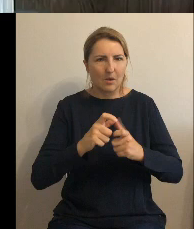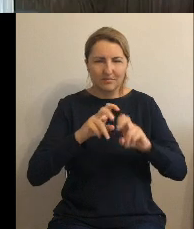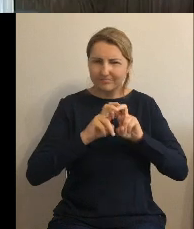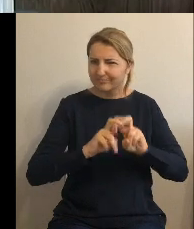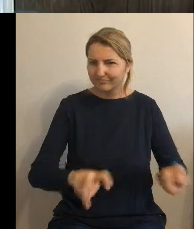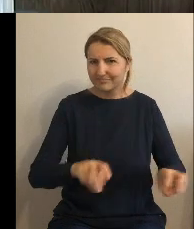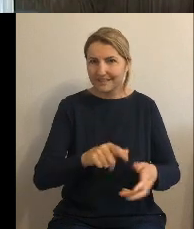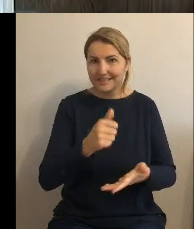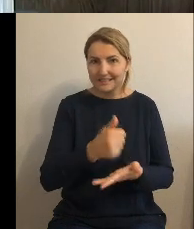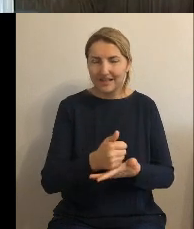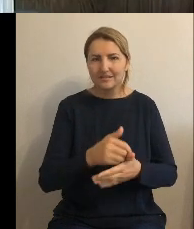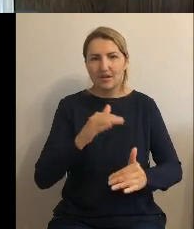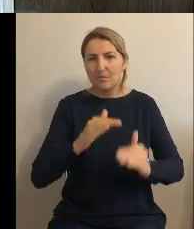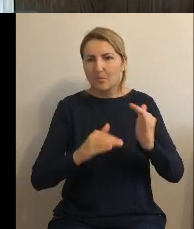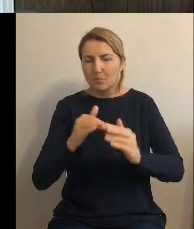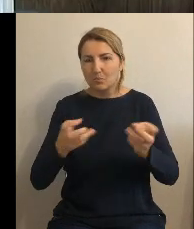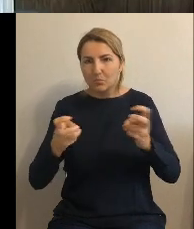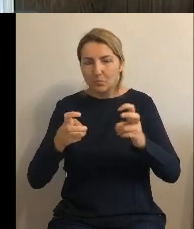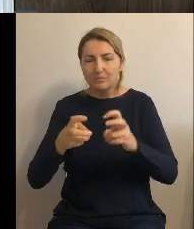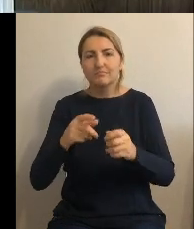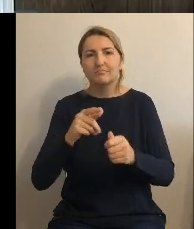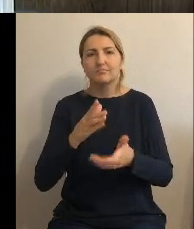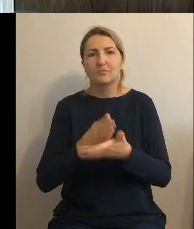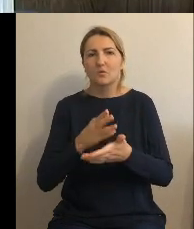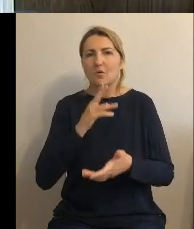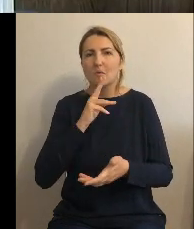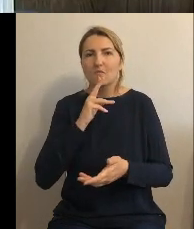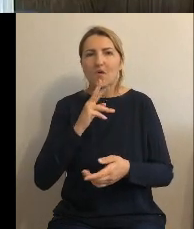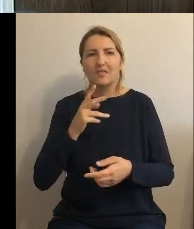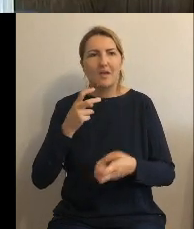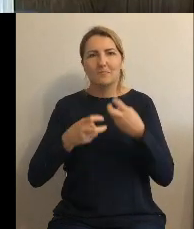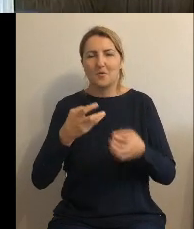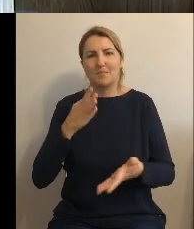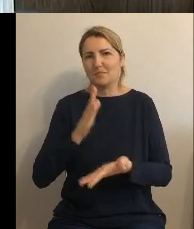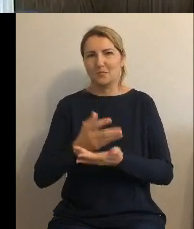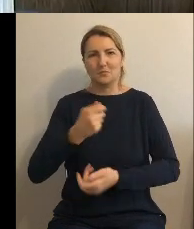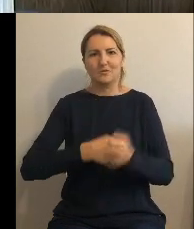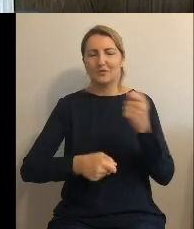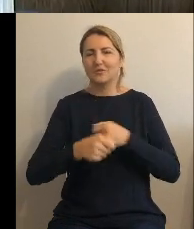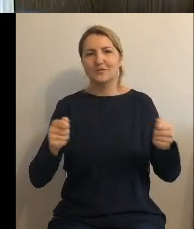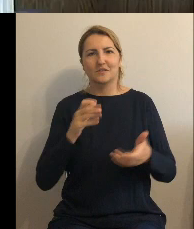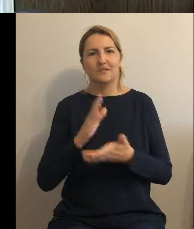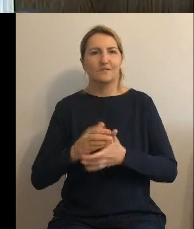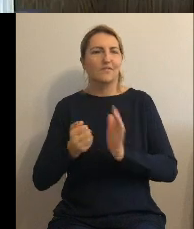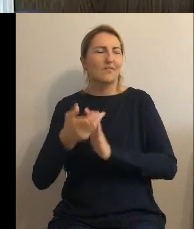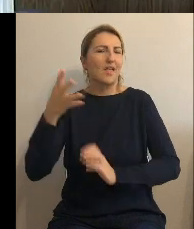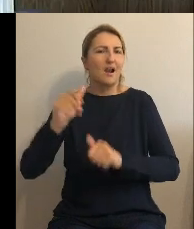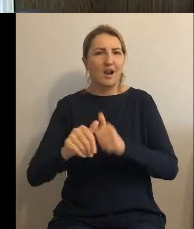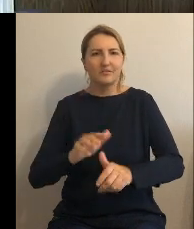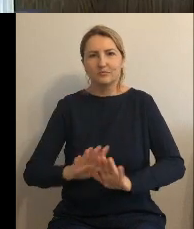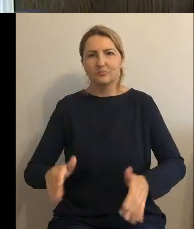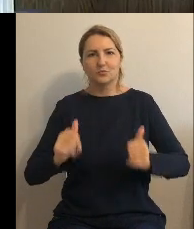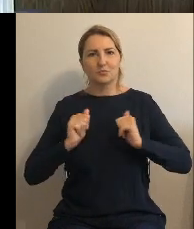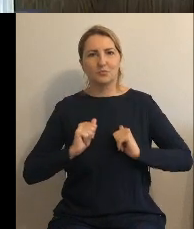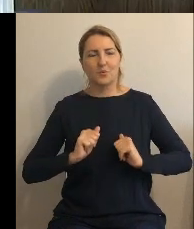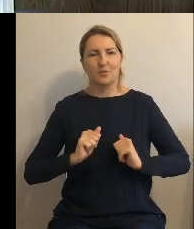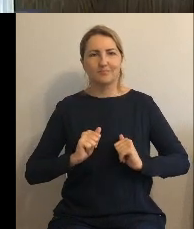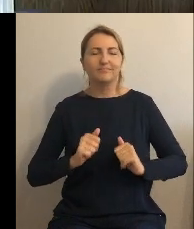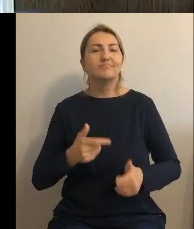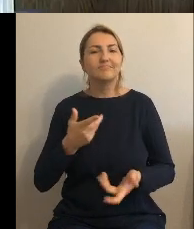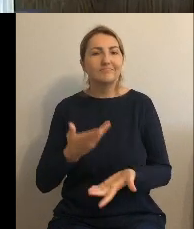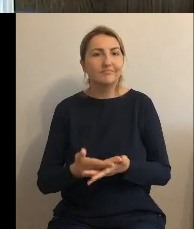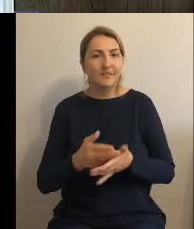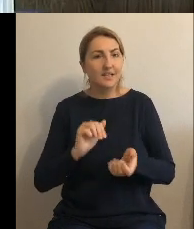spinki i mamy problem z wodą rozwiązany na wiele, wiele, wiele lat. Dodatkowo zmiany w budżecie będą dotyczyły jeszcze, tutaj